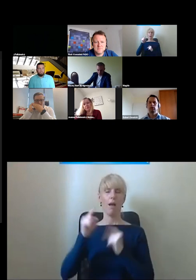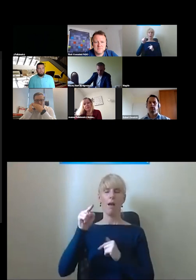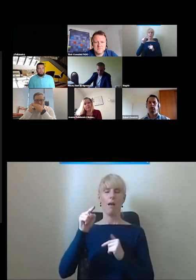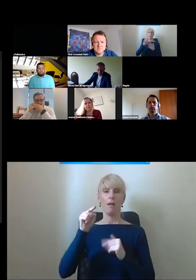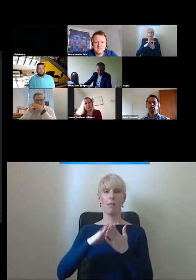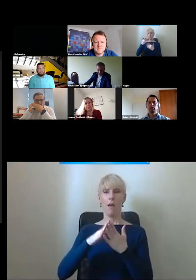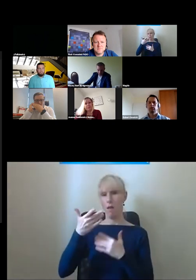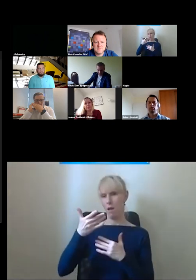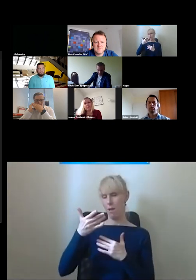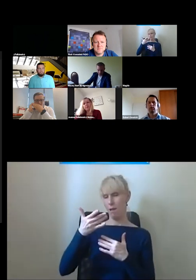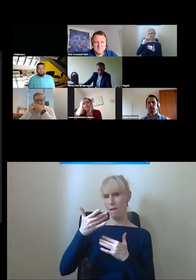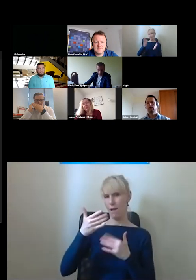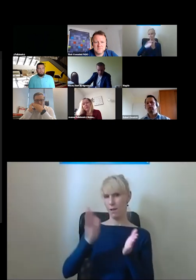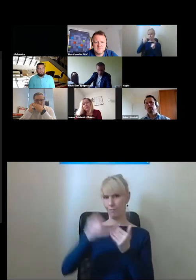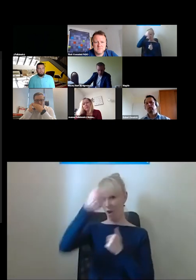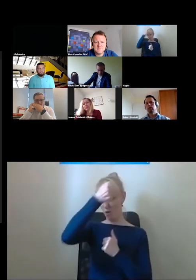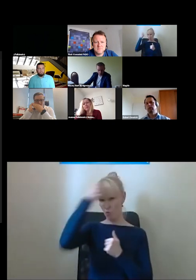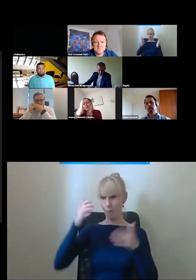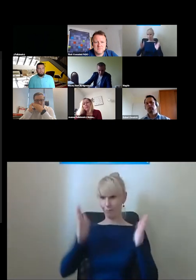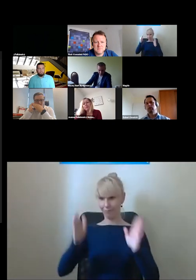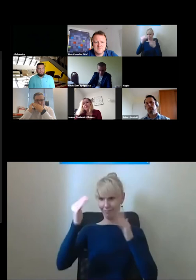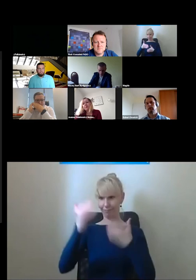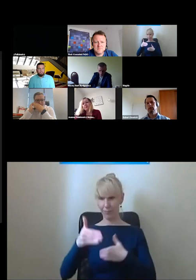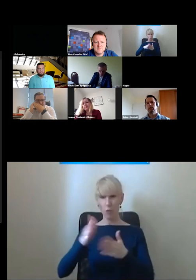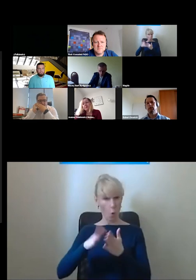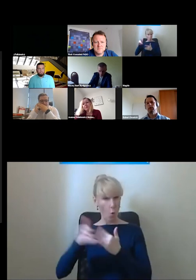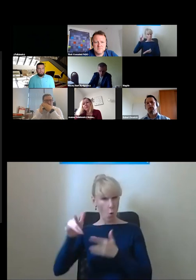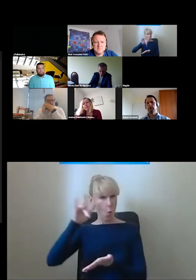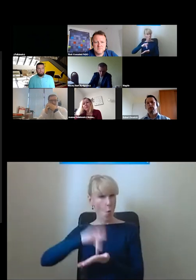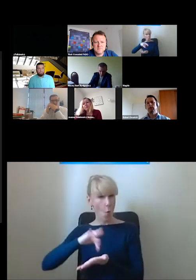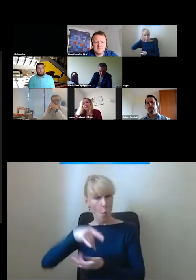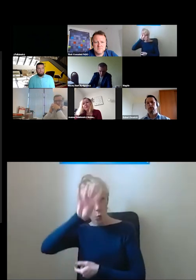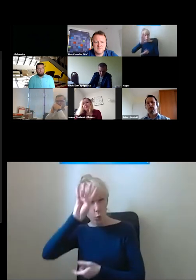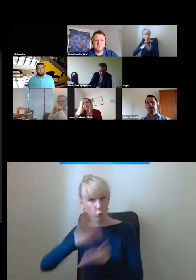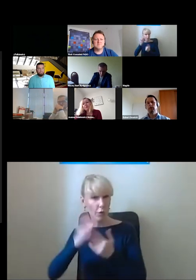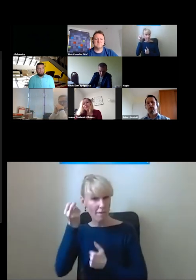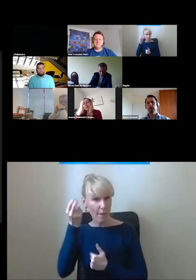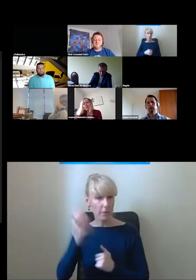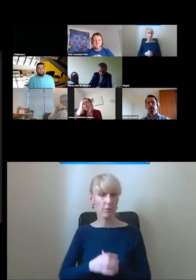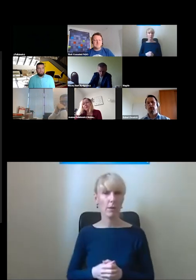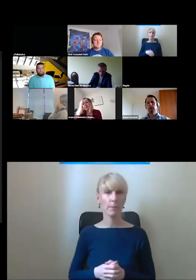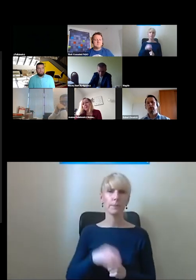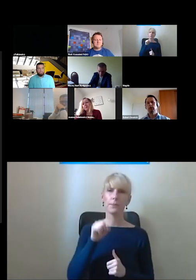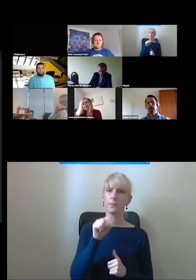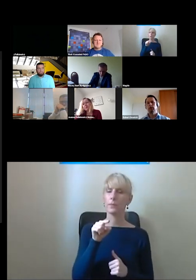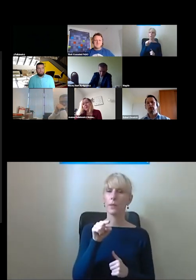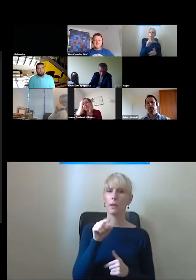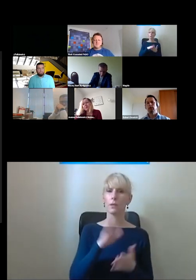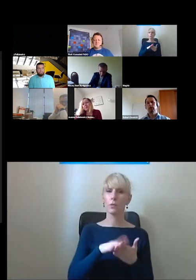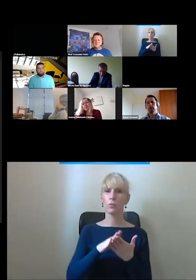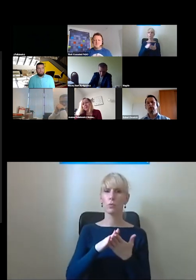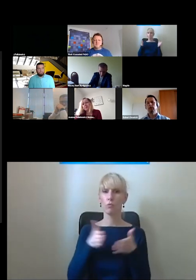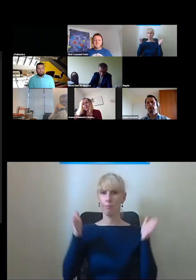stoi na tym poziomie ale tutaj znowu są drzwi szklane w środku nie ma lustra dla